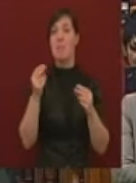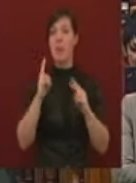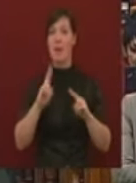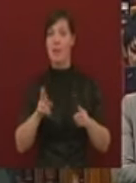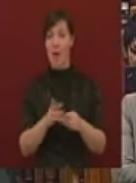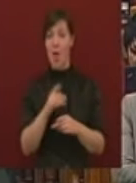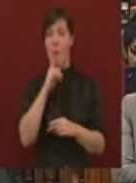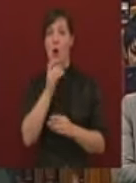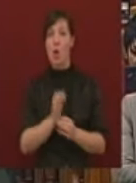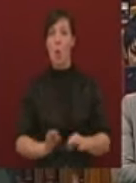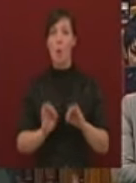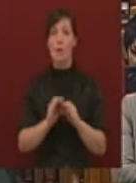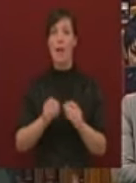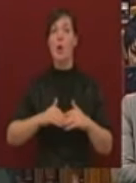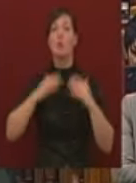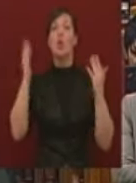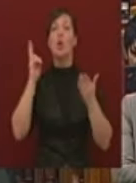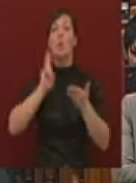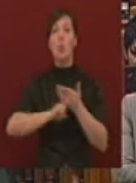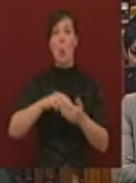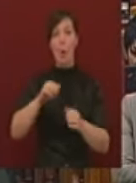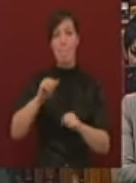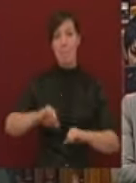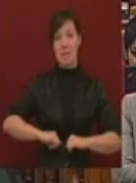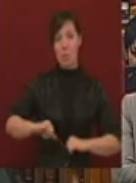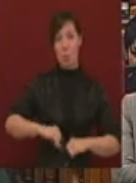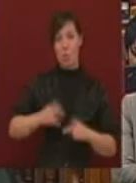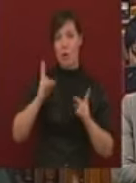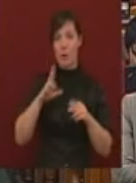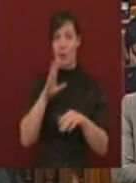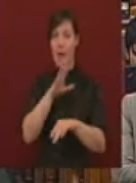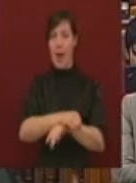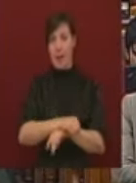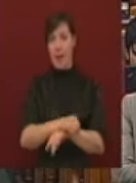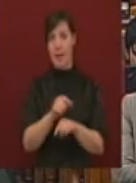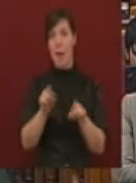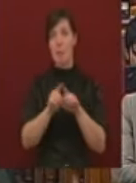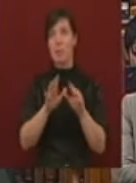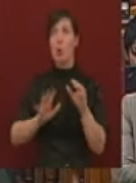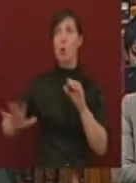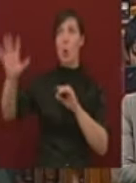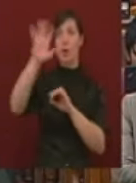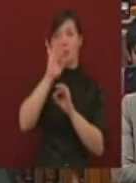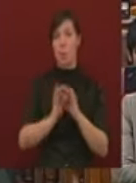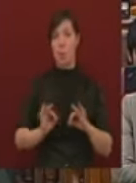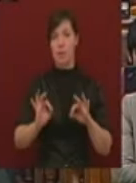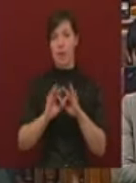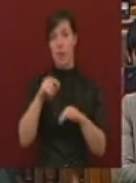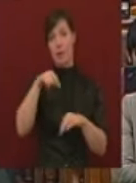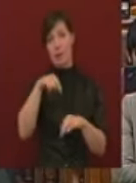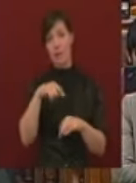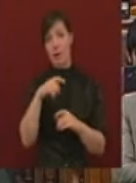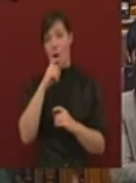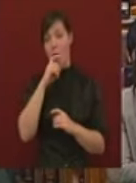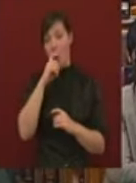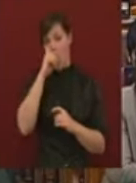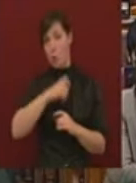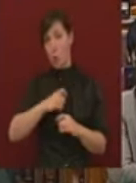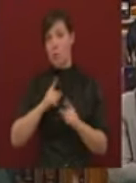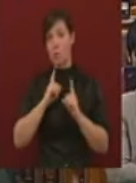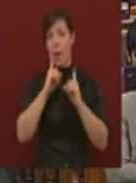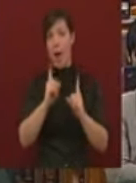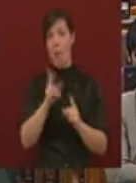jogbiztonság uralkodjon, mint a térségbeli országokban. Itt rosszul állunk. Rosszul állunk akkor is, amikor önök a